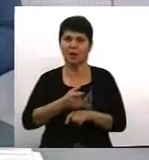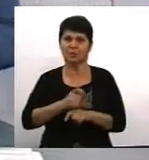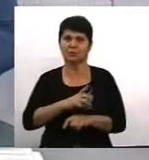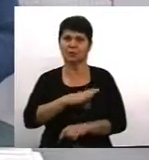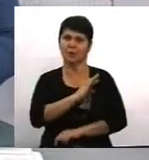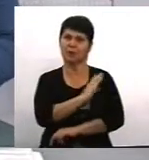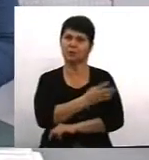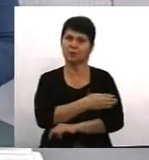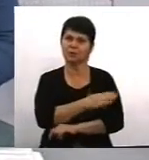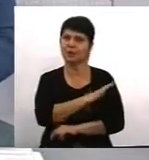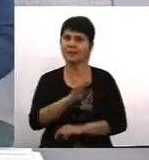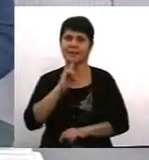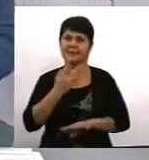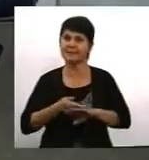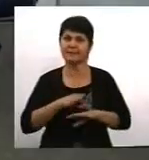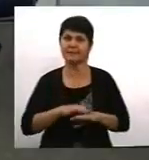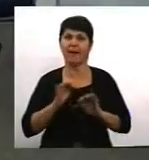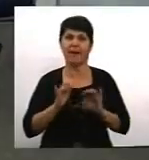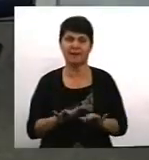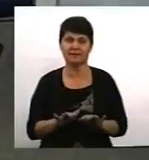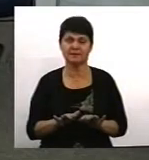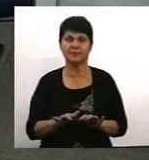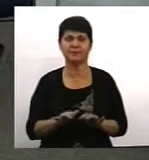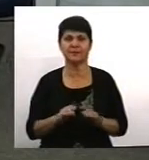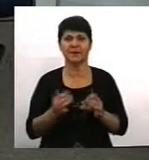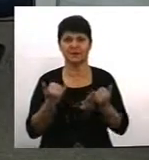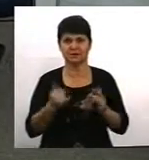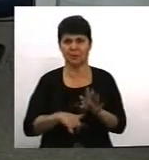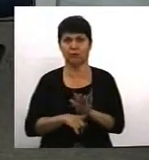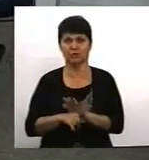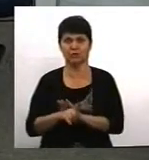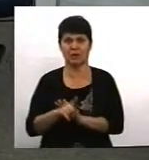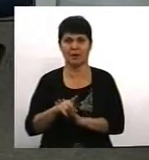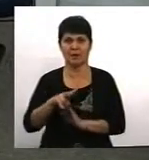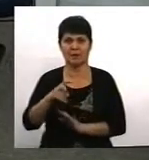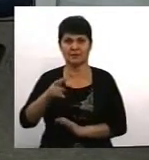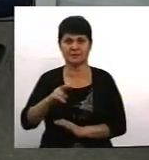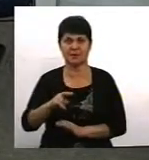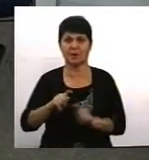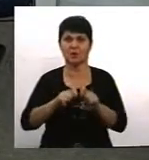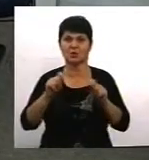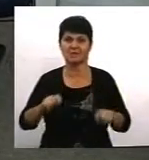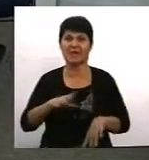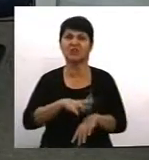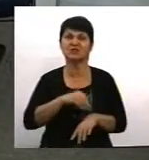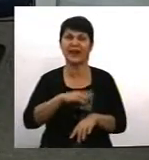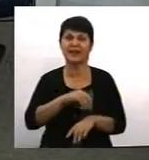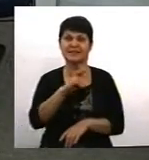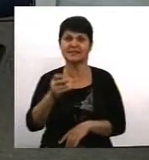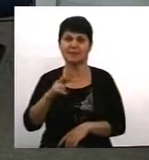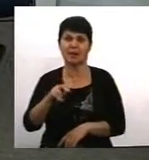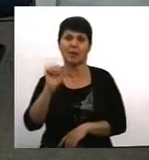дуже нескладна акція. І вона в Індії, по-моєму, почалася, потім вона була розвинута в Швеції, і вона називалася «Постукає в